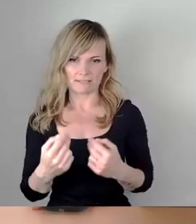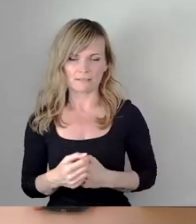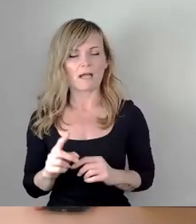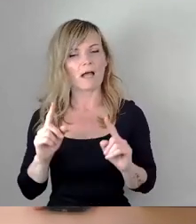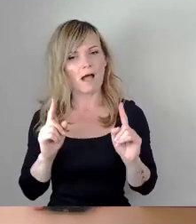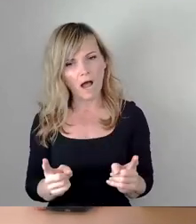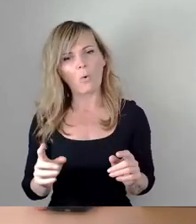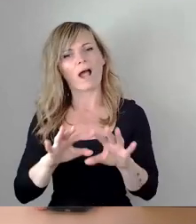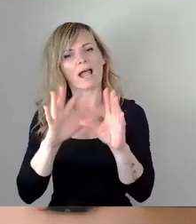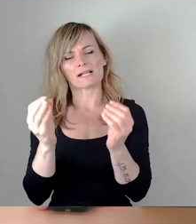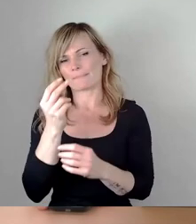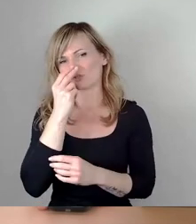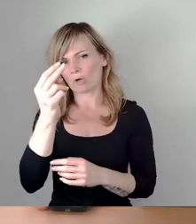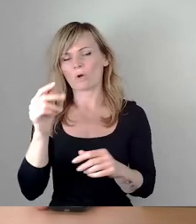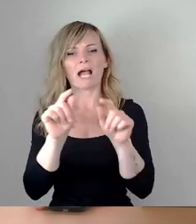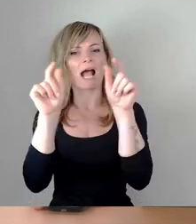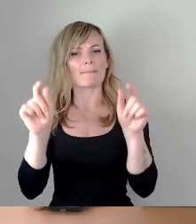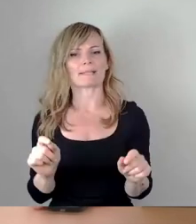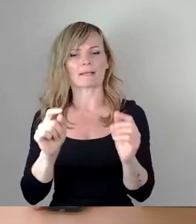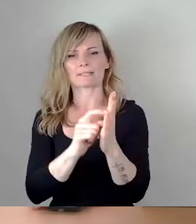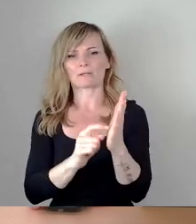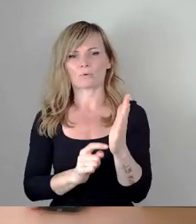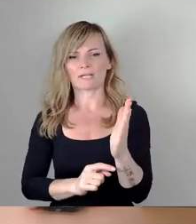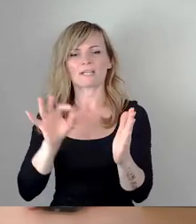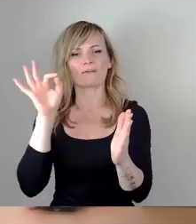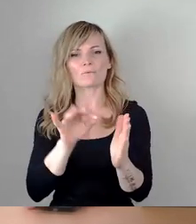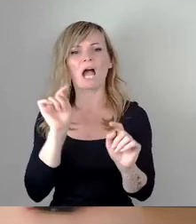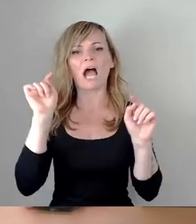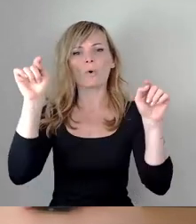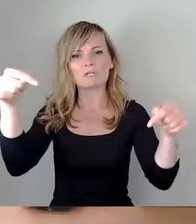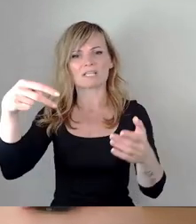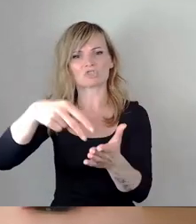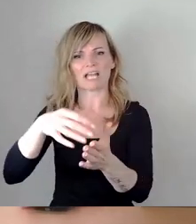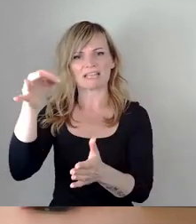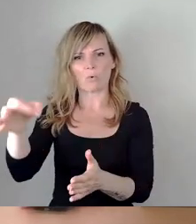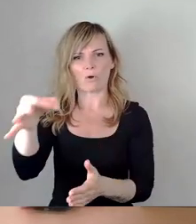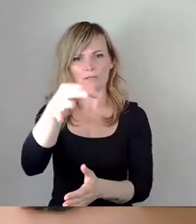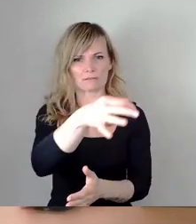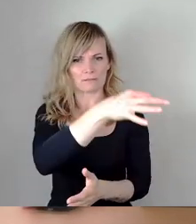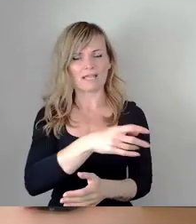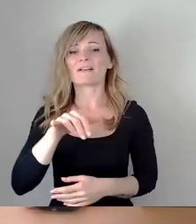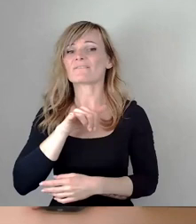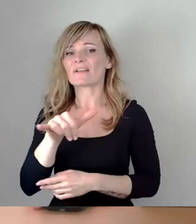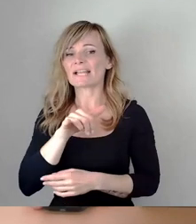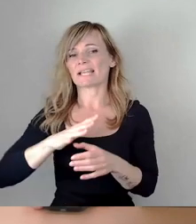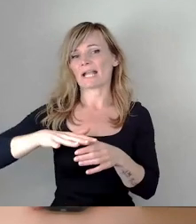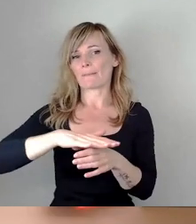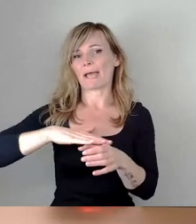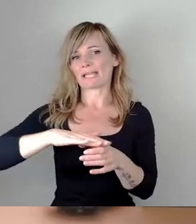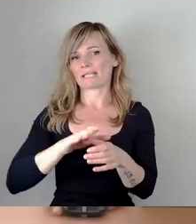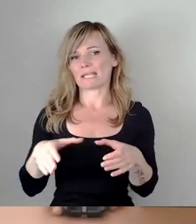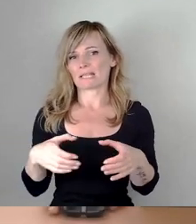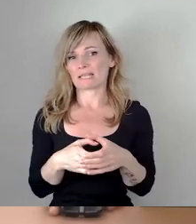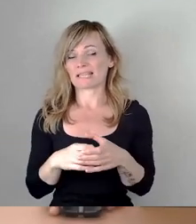für die Außenstandorte, für die Gemeinden, die mit daran wirken wollen, so dass es wirklich ein